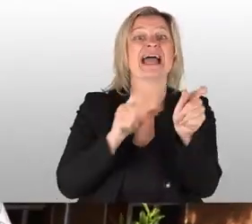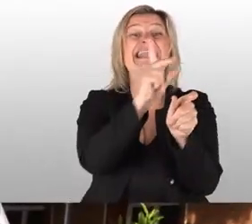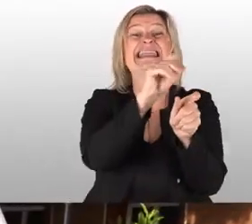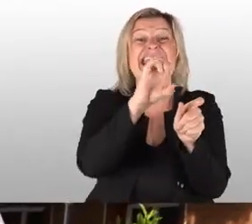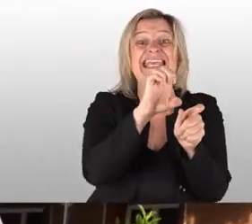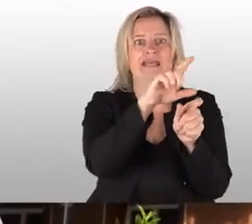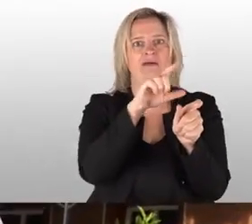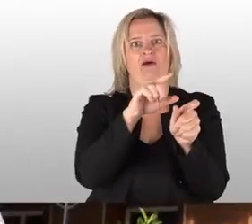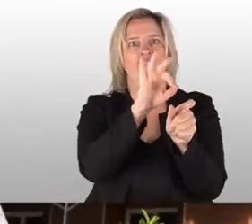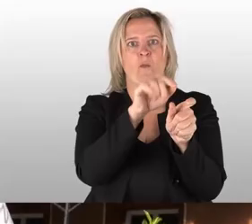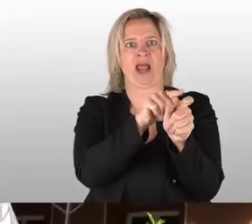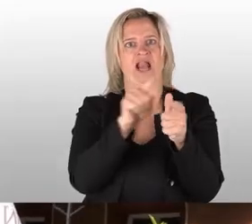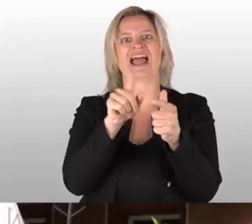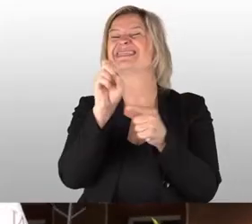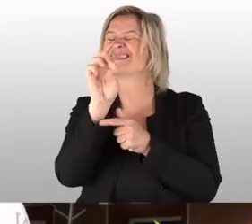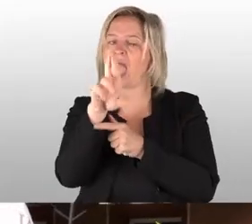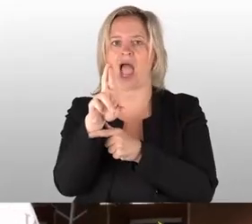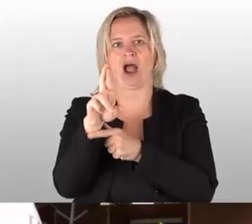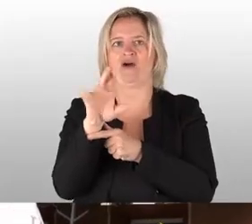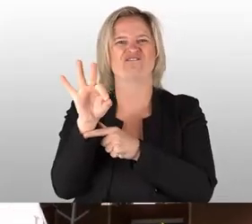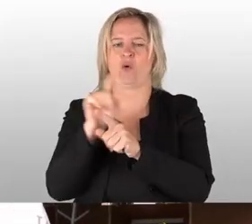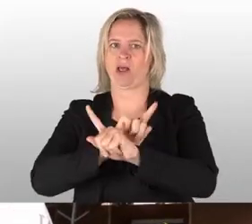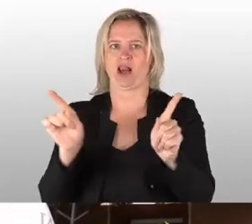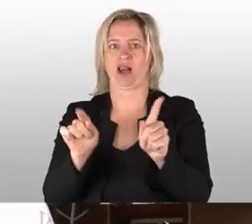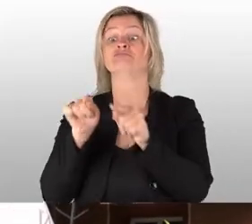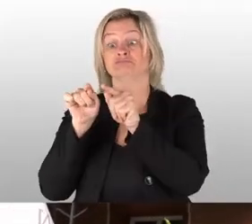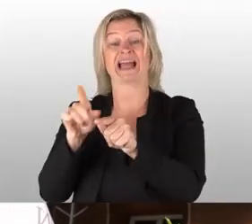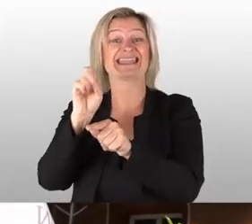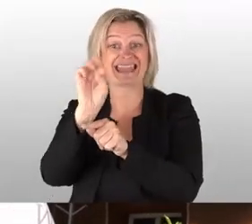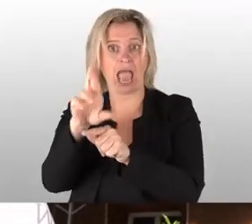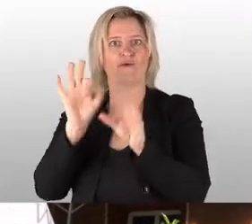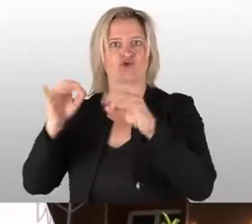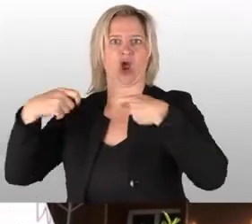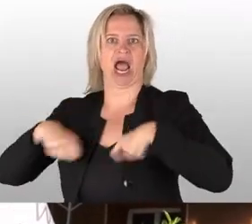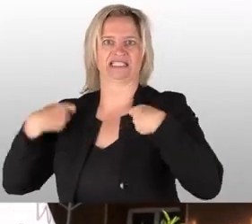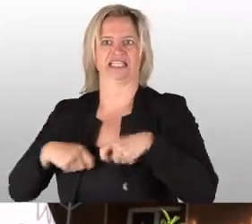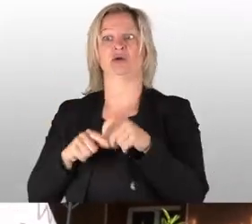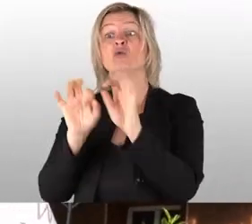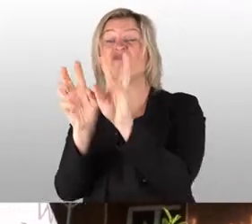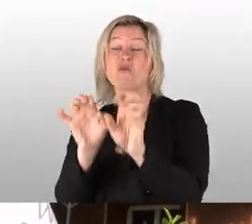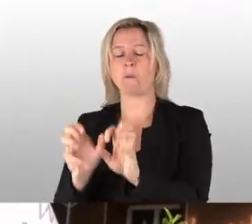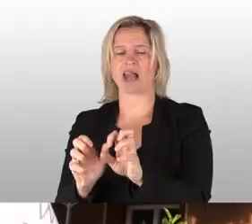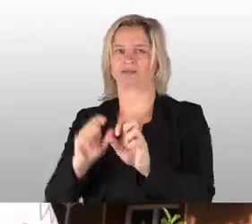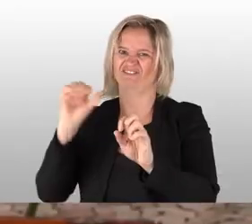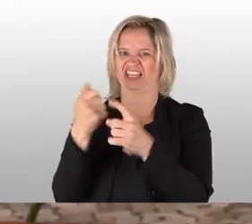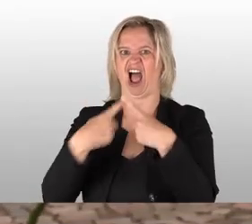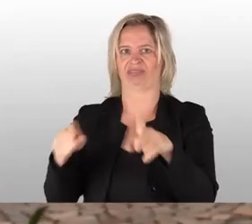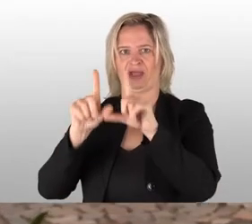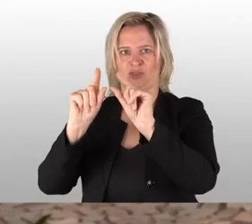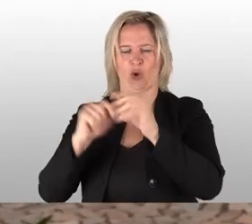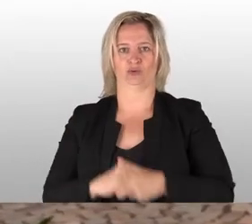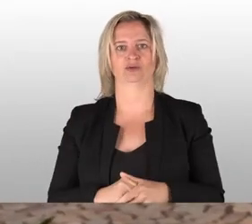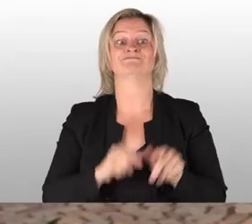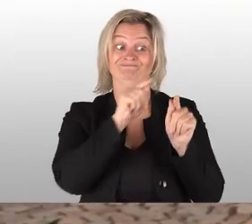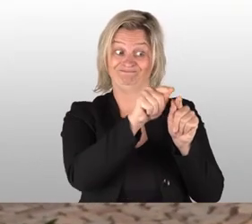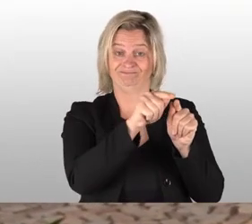nicht der Fummel. Der Fummel ist bekanntermaßen etwas zum Anziehen und das Fummel, naja, das ist ja wieder was ganz anderes. Die Fummel ist ein